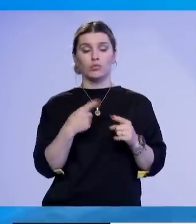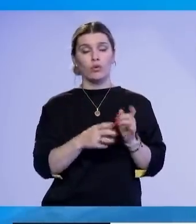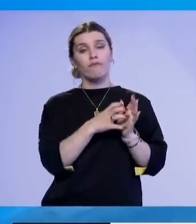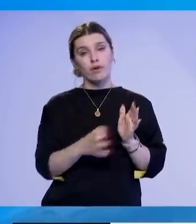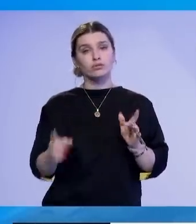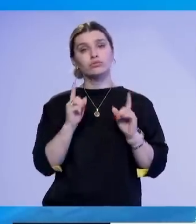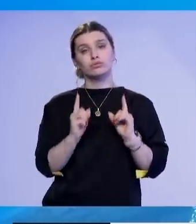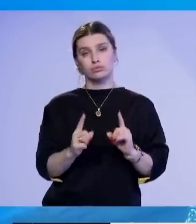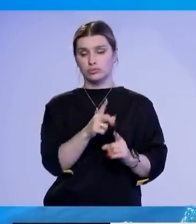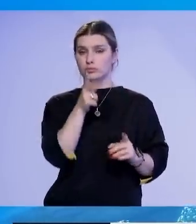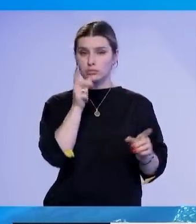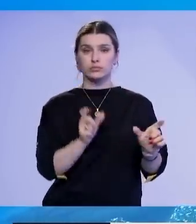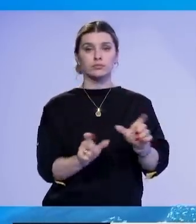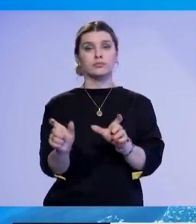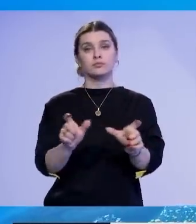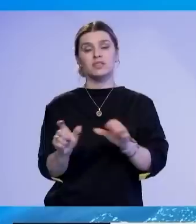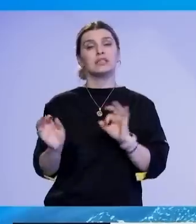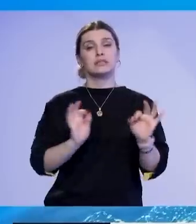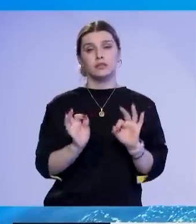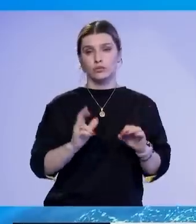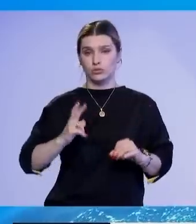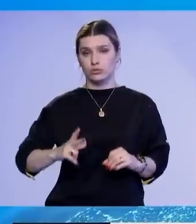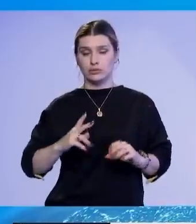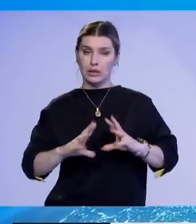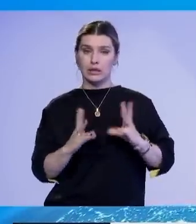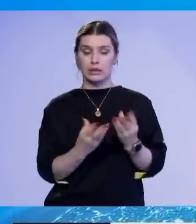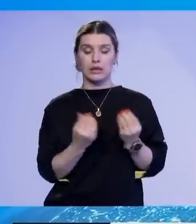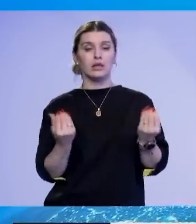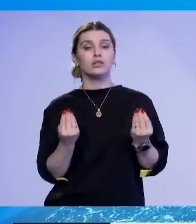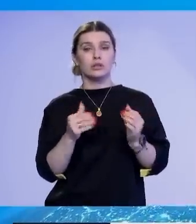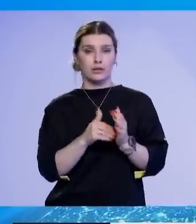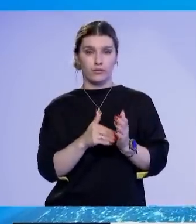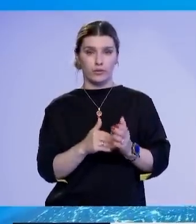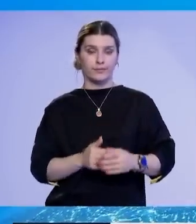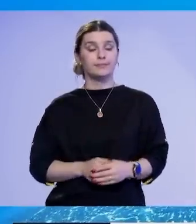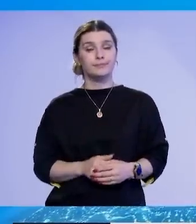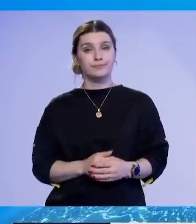në angazhimin dhe përkushtimin në ofrimin e sigurisë për të gjithë qytetarët padale.